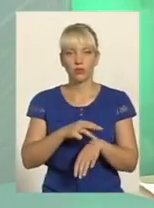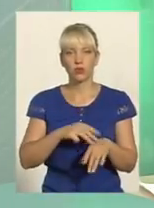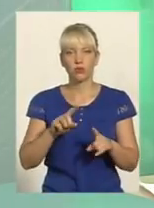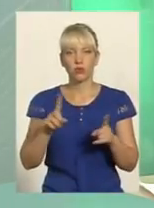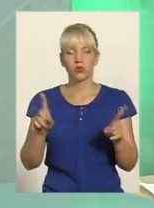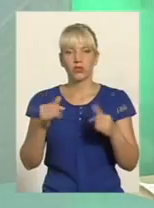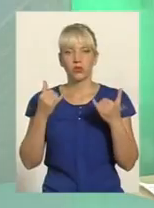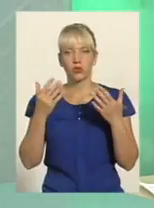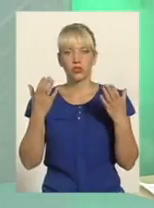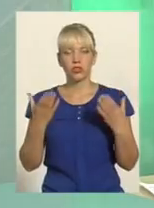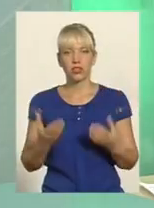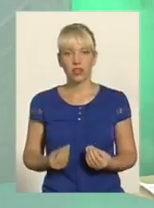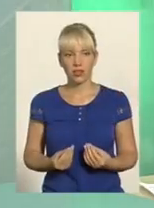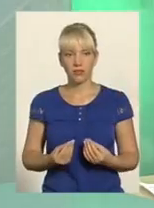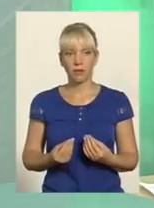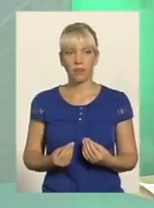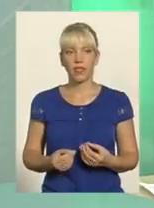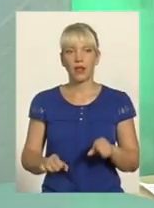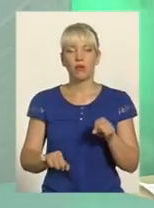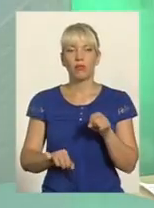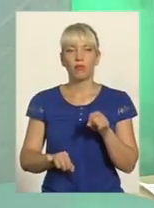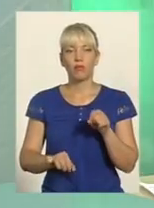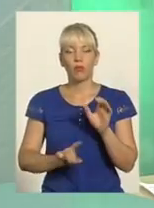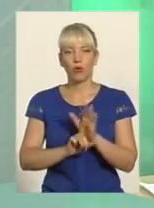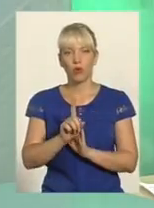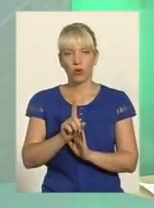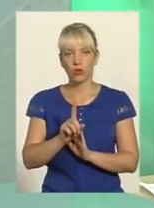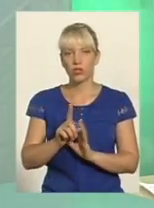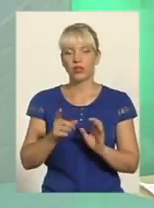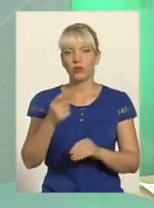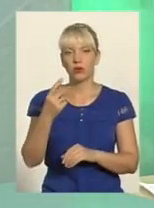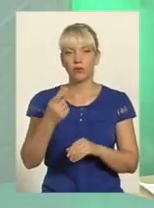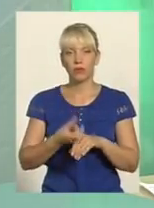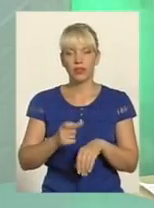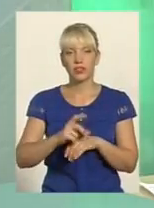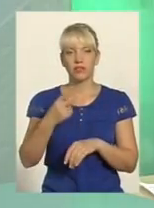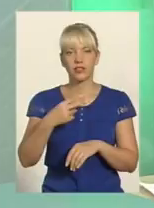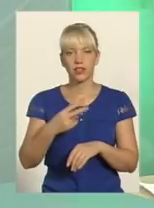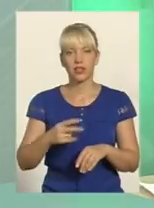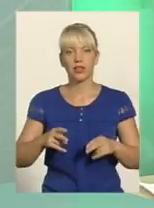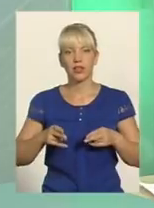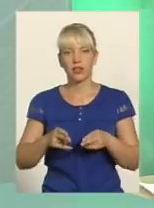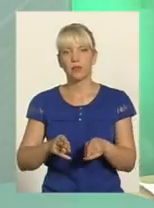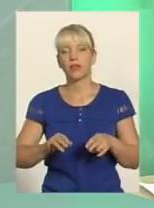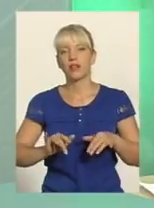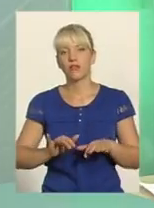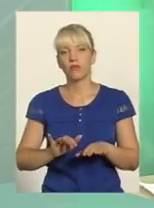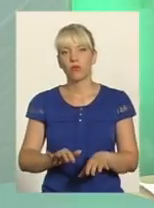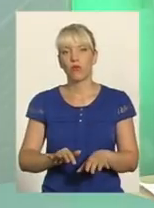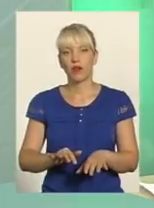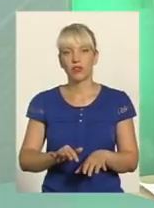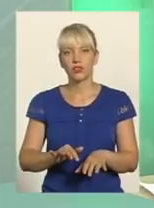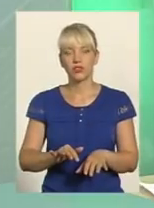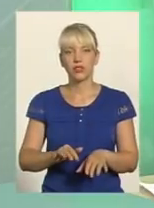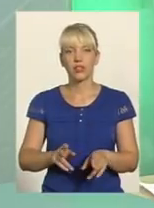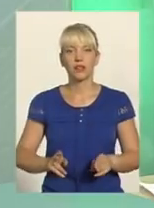порушено більше 20 кримінальних проважень з кримінальної